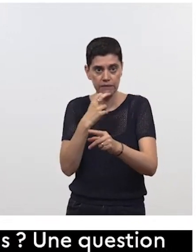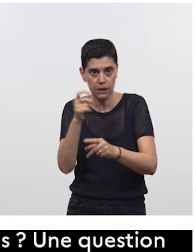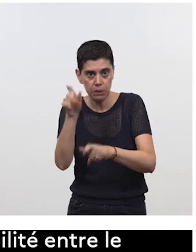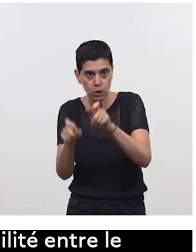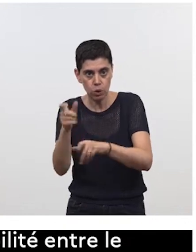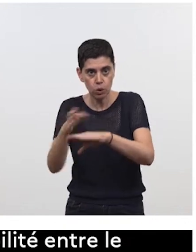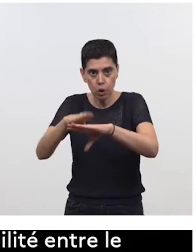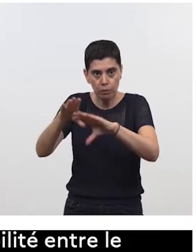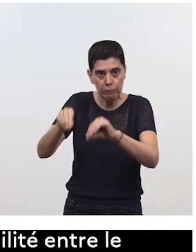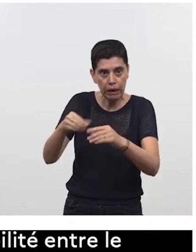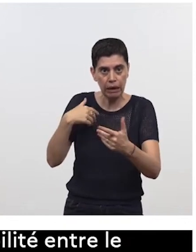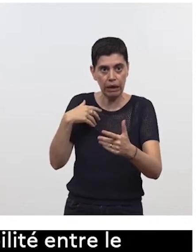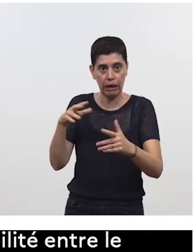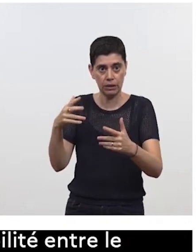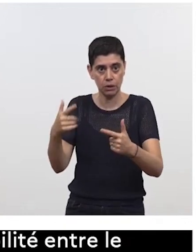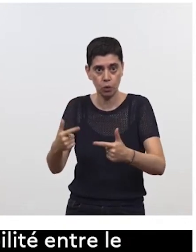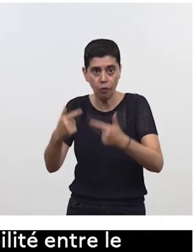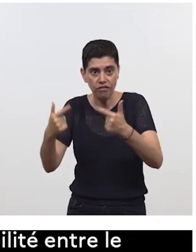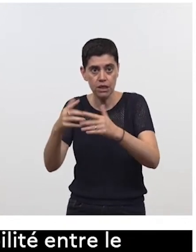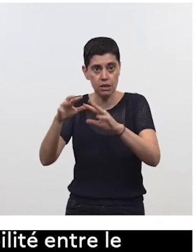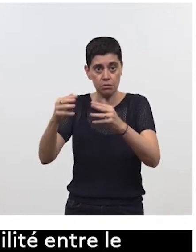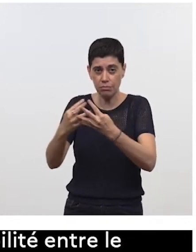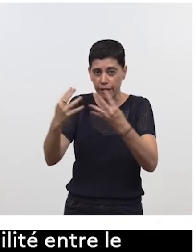les suites de ce conflit ? Merci.